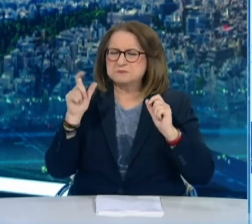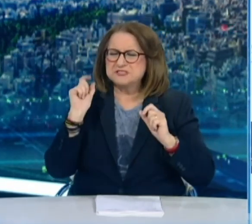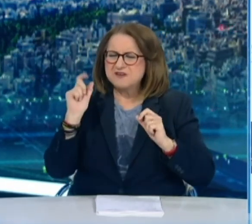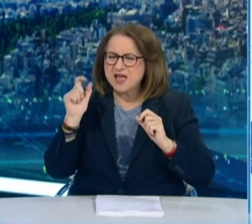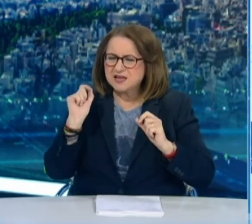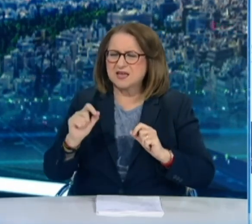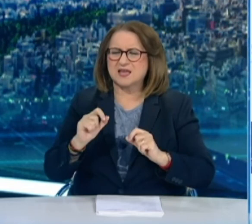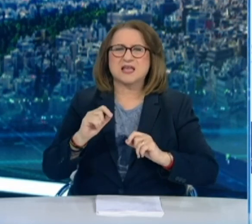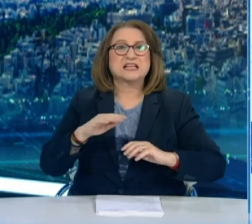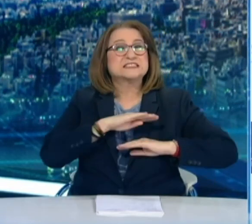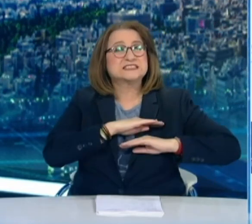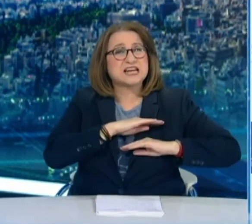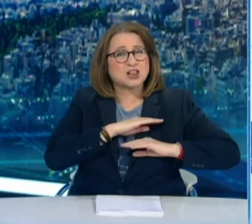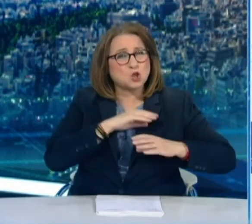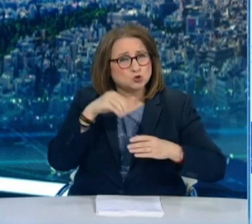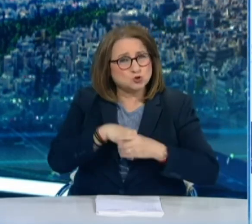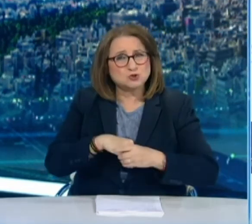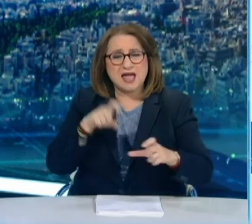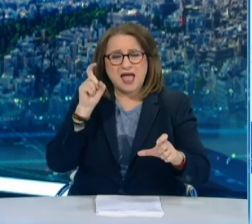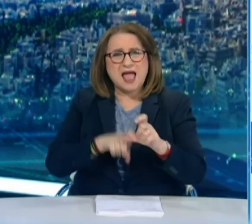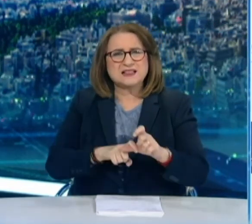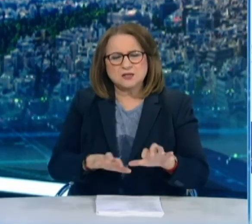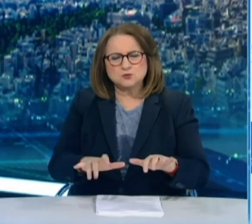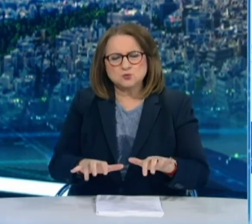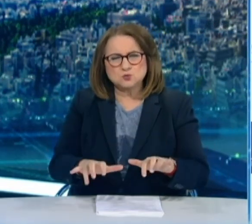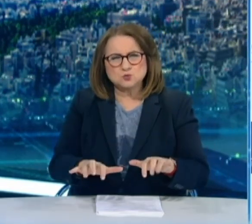και φυσικά 4600 υγειονομικούς. Ευχαριστώ. Ευχαριστώ. Ευχαριστώ.